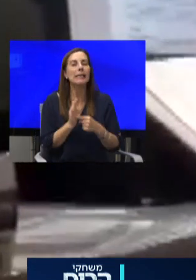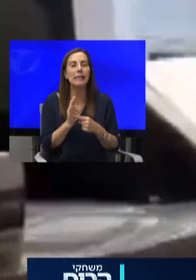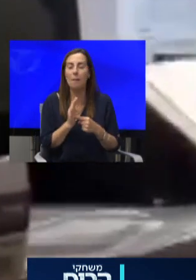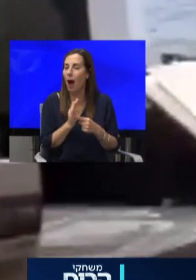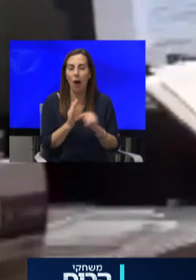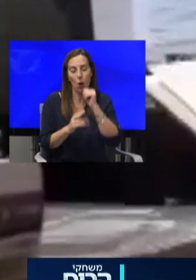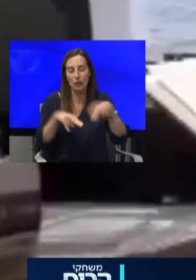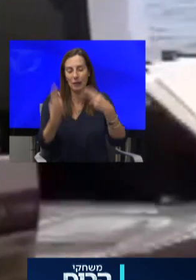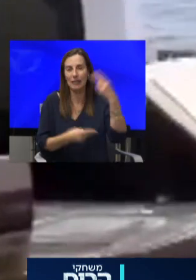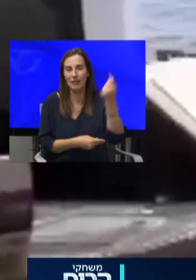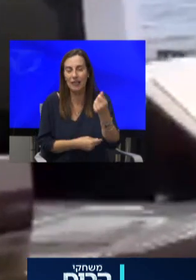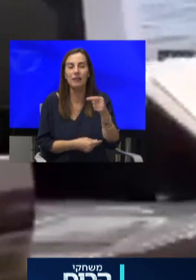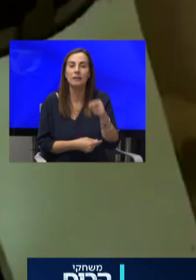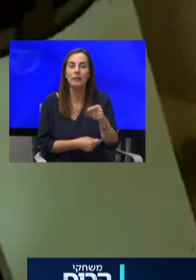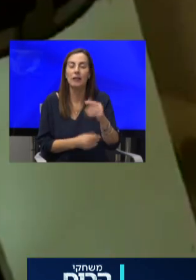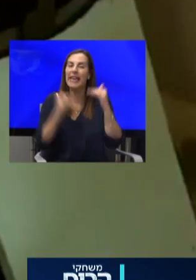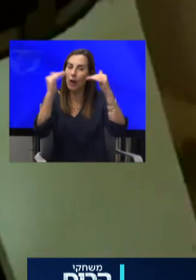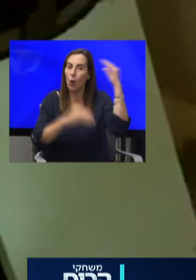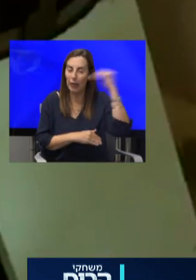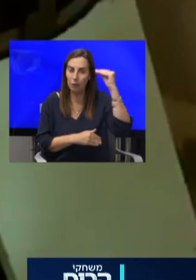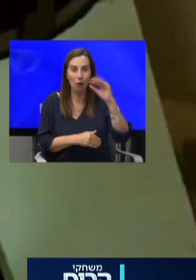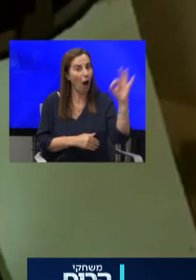הוא שאיכות הלימודים עדיין גבוהה